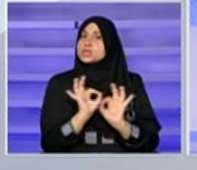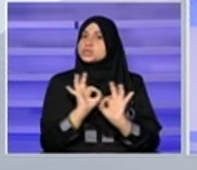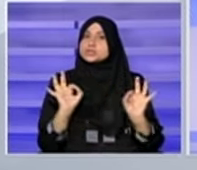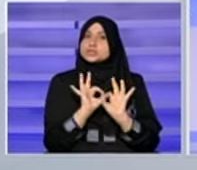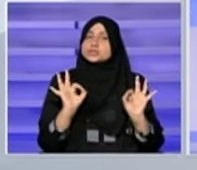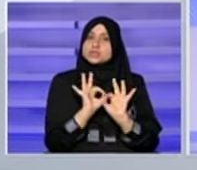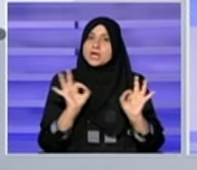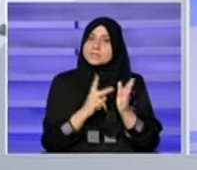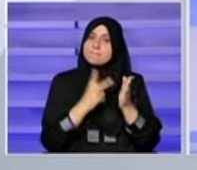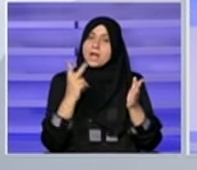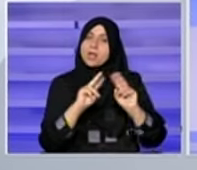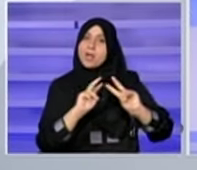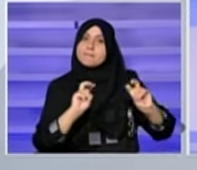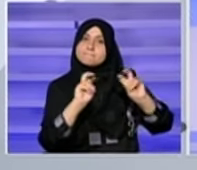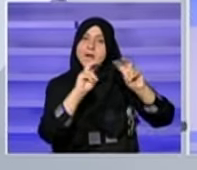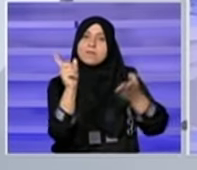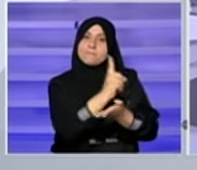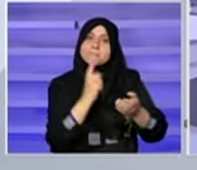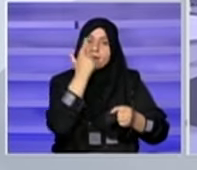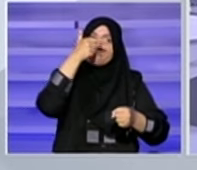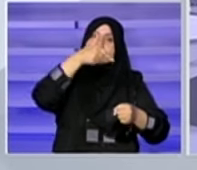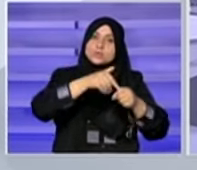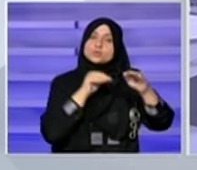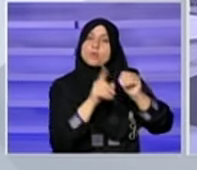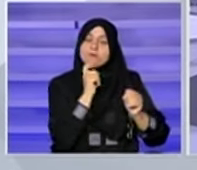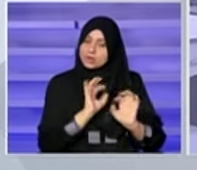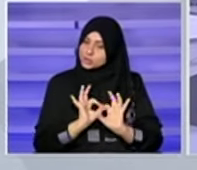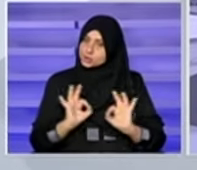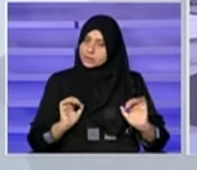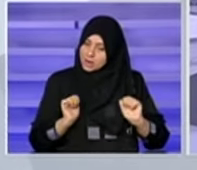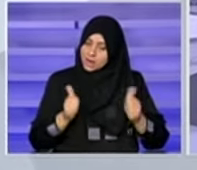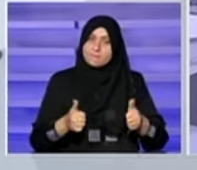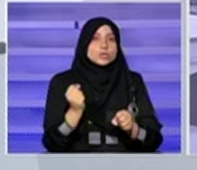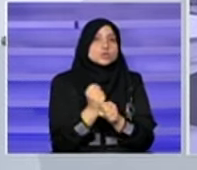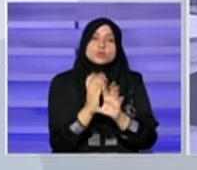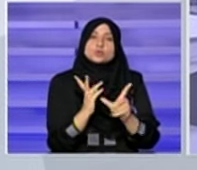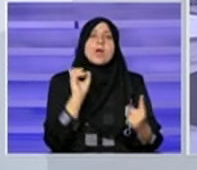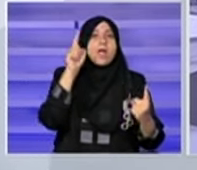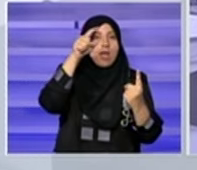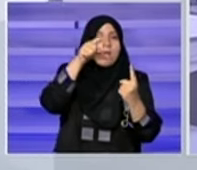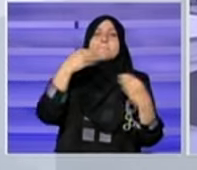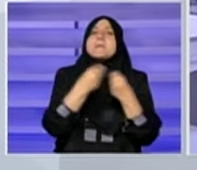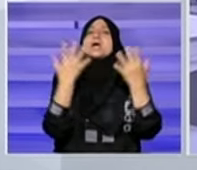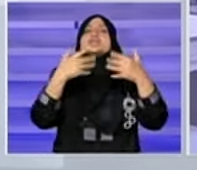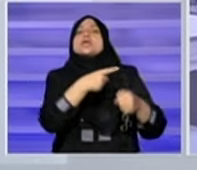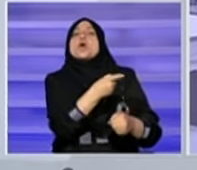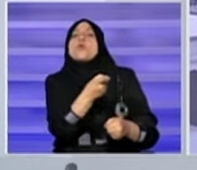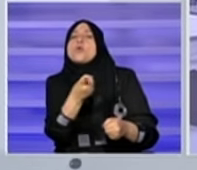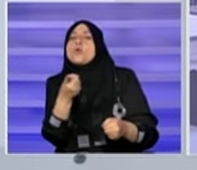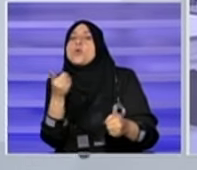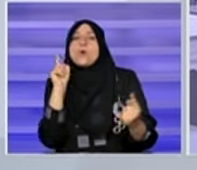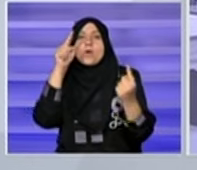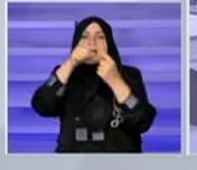كمعهد أبحاث البيئة والطاقة في قطر إنه نعمل من أجل مع هذه الشركات حتى